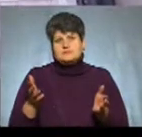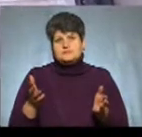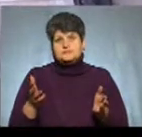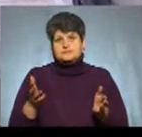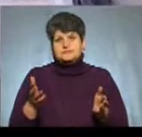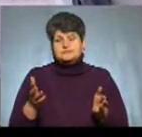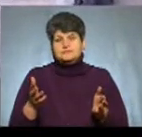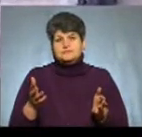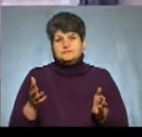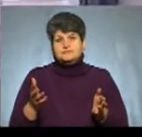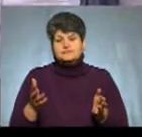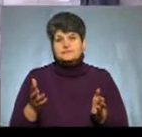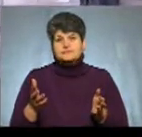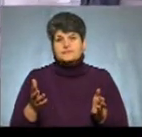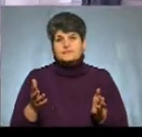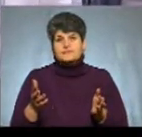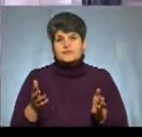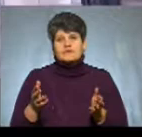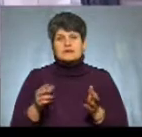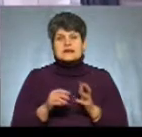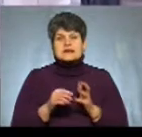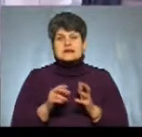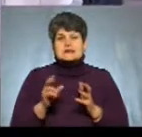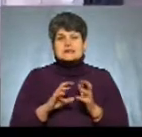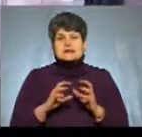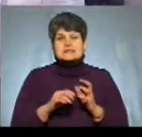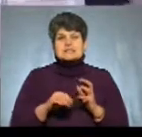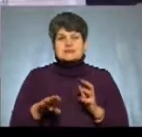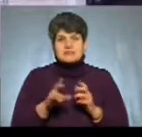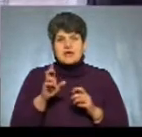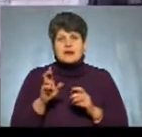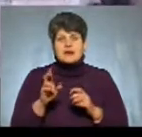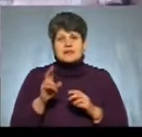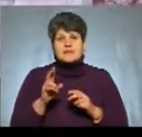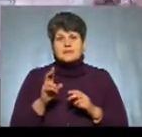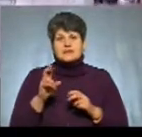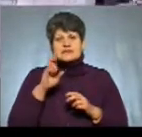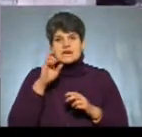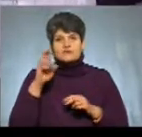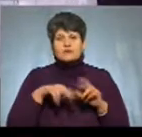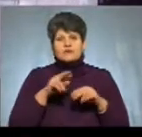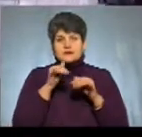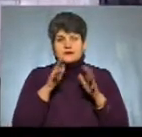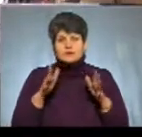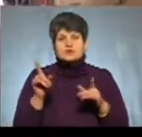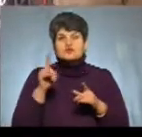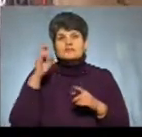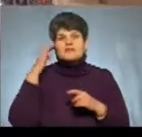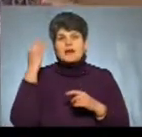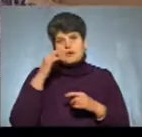Вони земне не можуть церкство побудувати, а хочуть щось небесне там сказати.